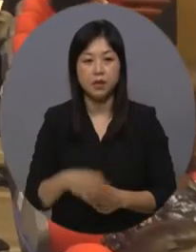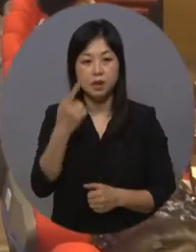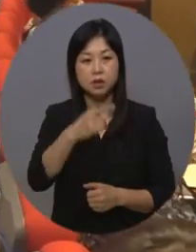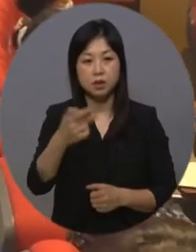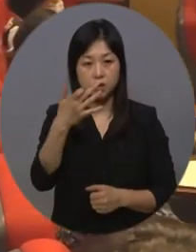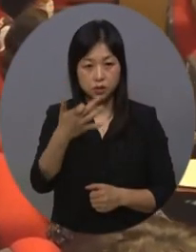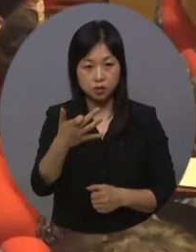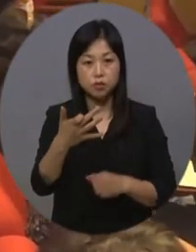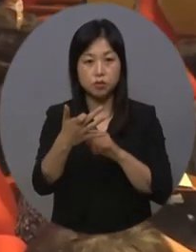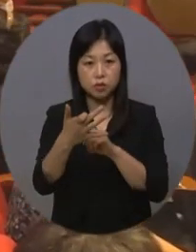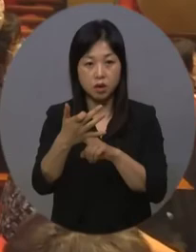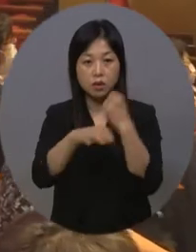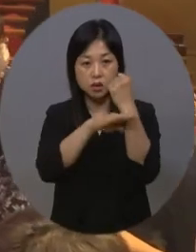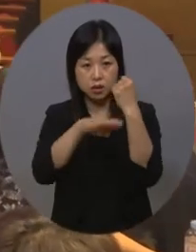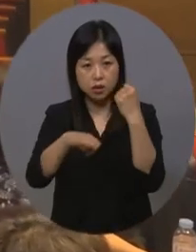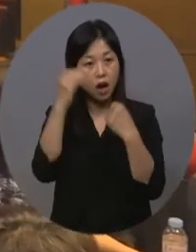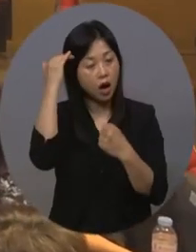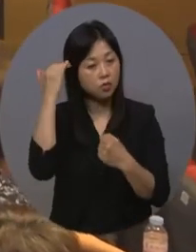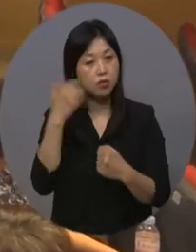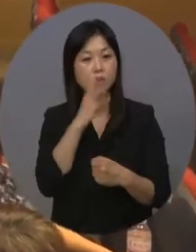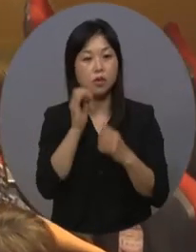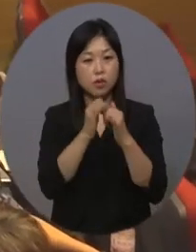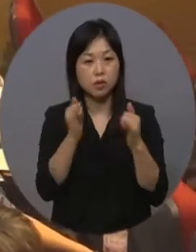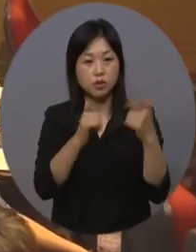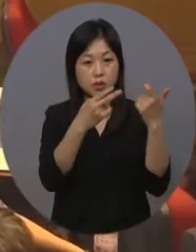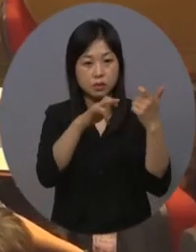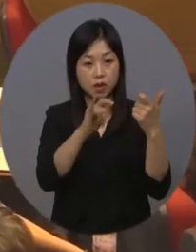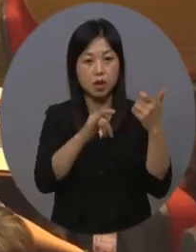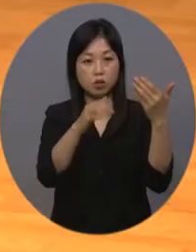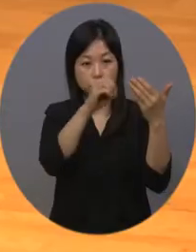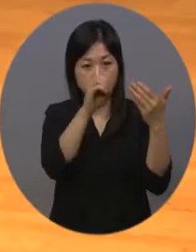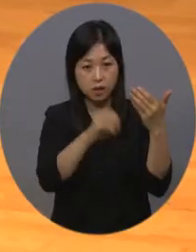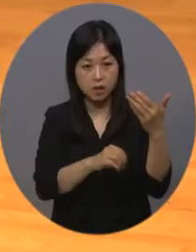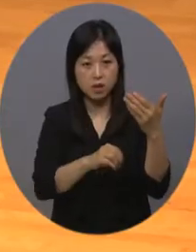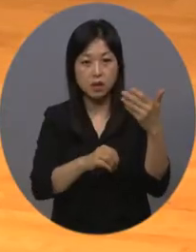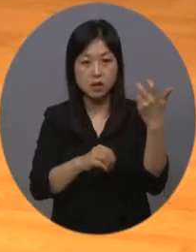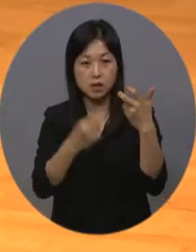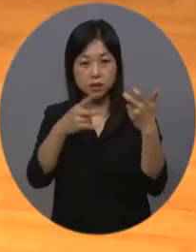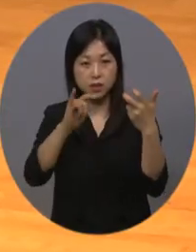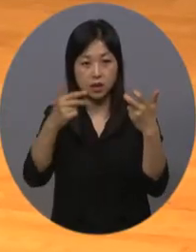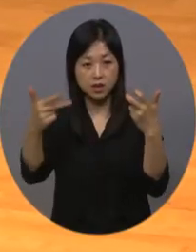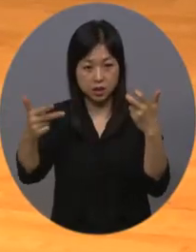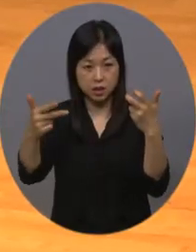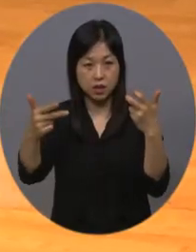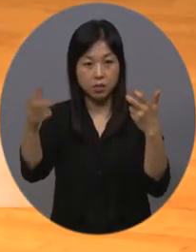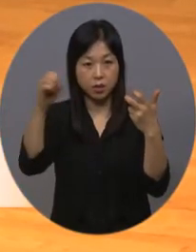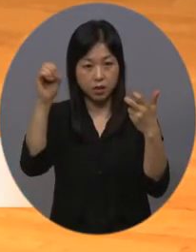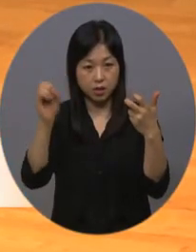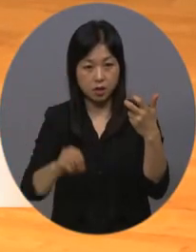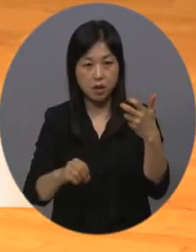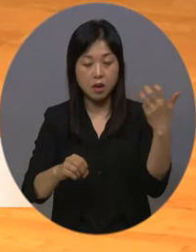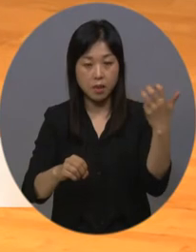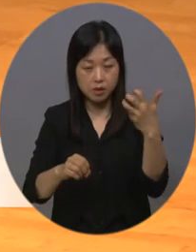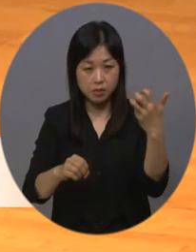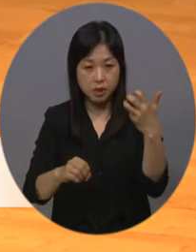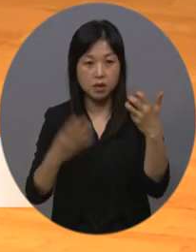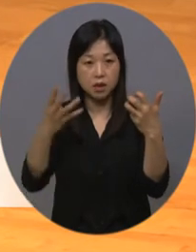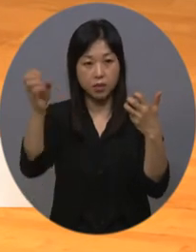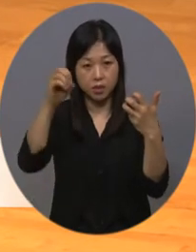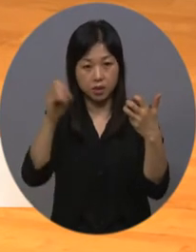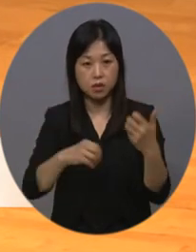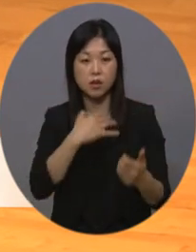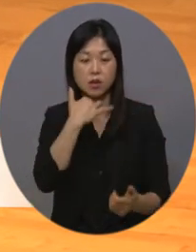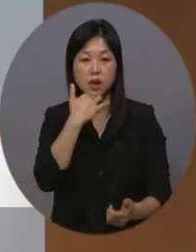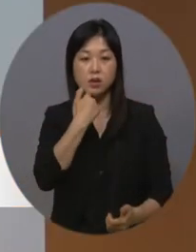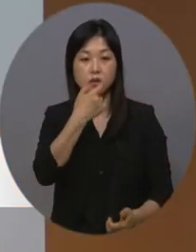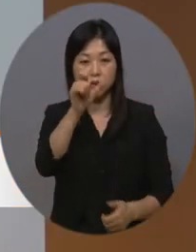한국의 노인 자살률은 60대 9%, 70대 7%, 80대 이상 4%로 65세 이상 노인의 자살률이